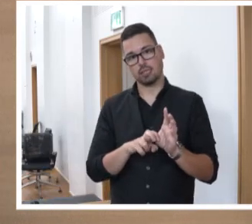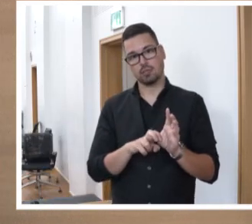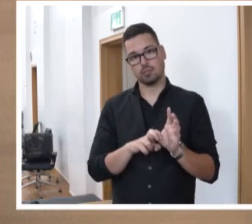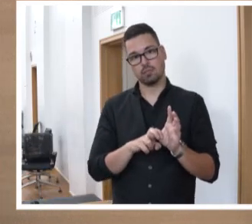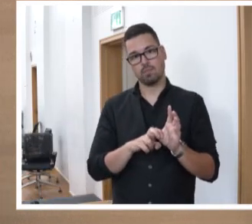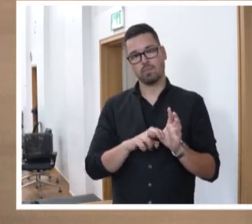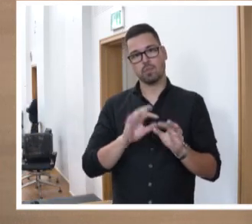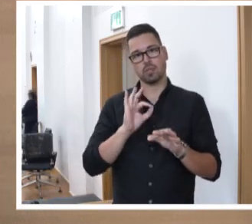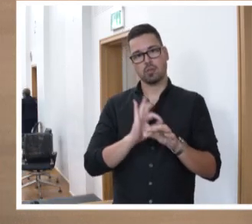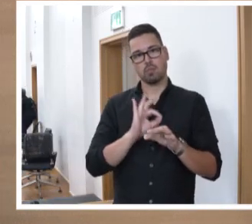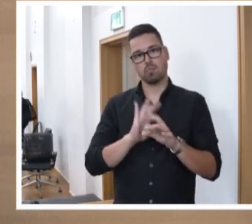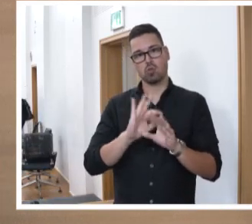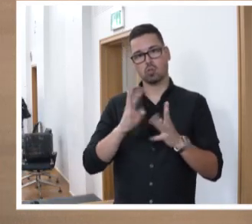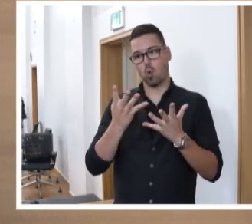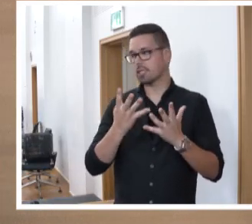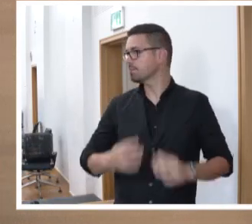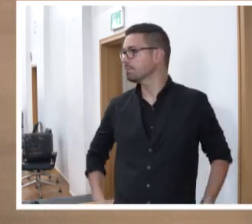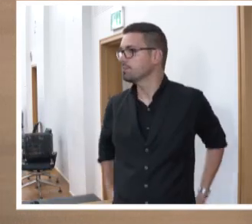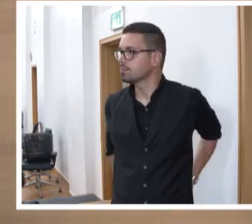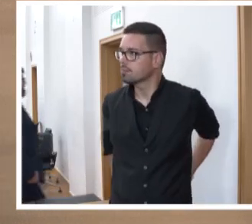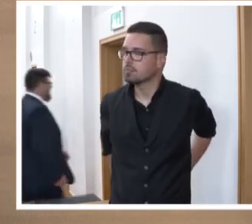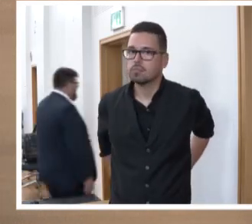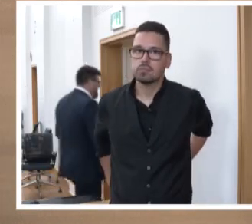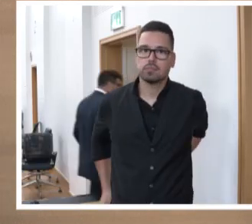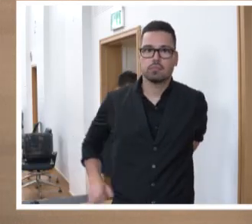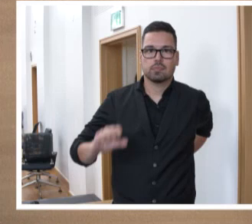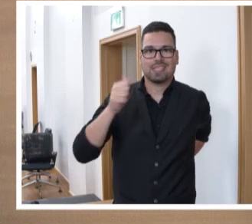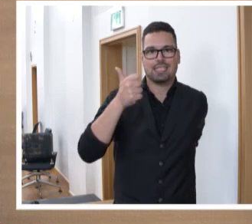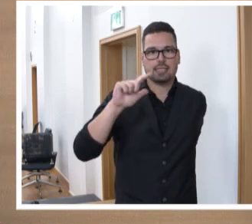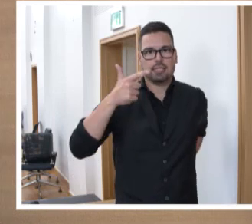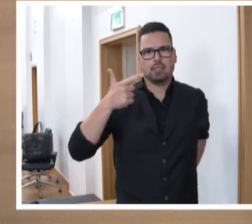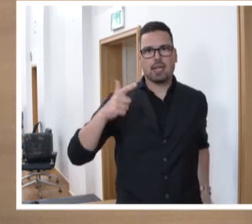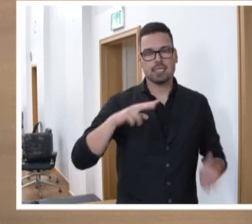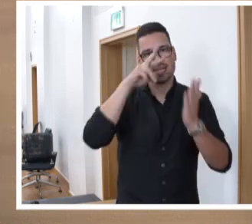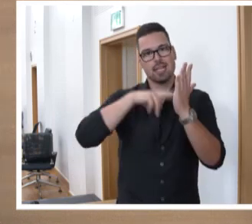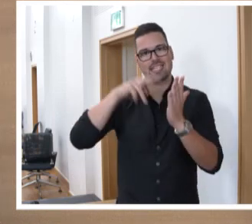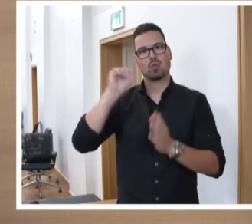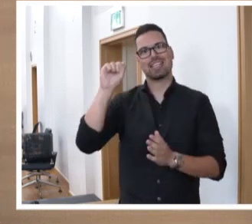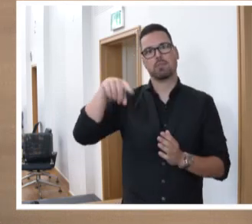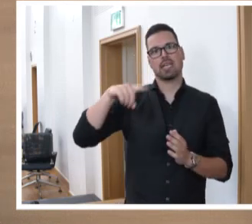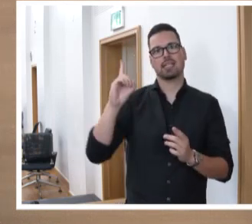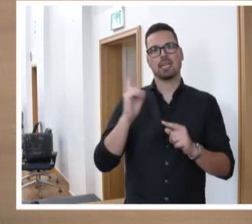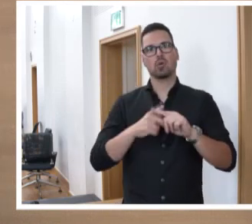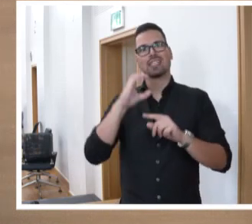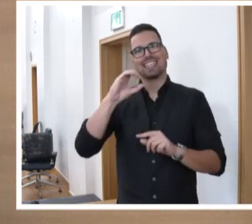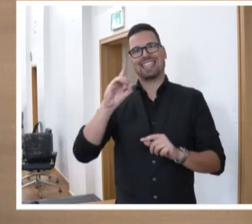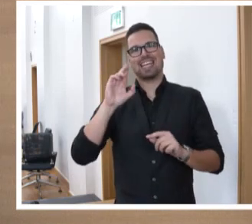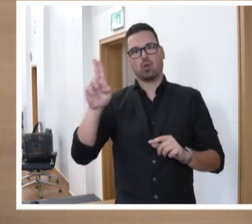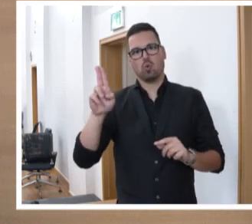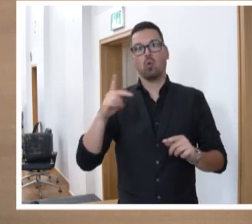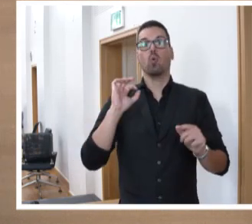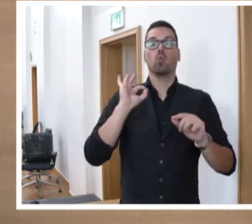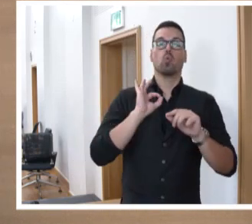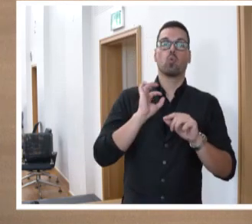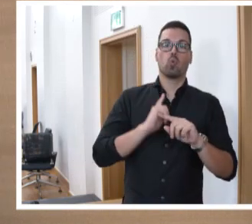Tagesordnungspunkt 9. Erste und zweite Lesung des von der SPD-Landtagsfraktion, der CDU-Landtagsfraktion und der